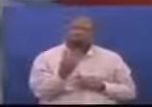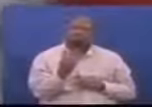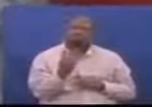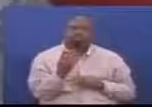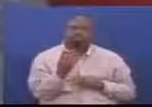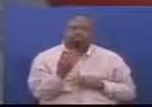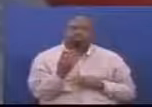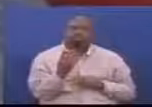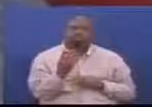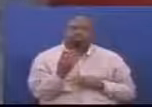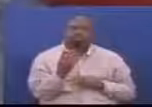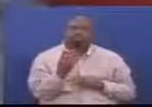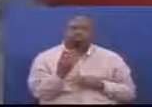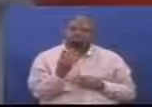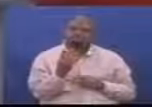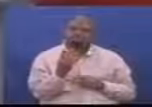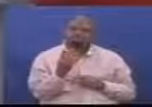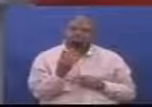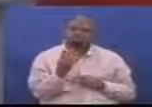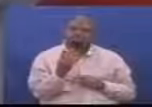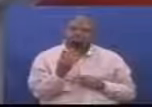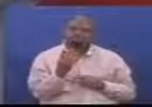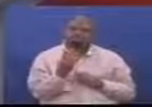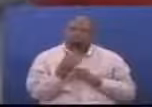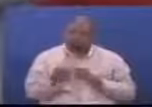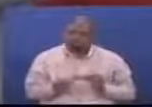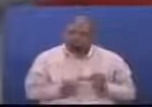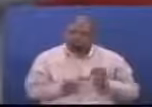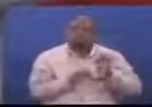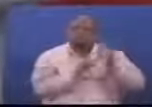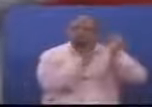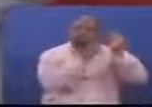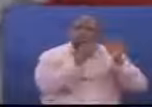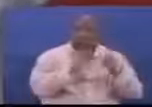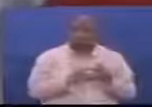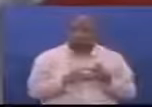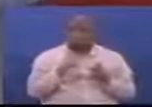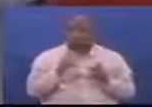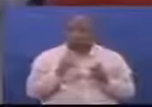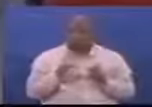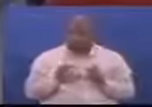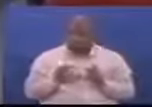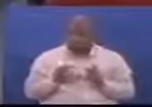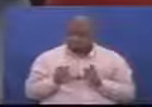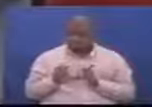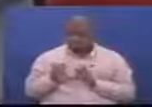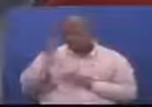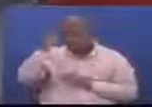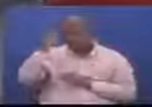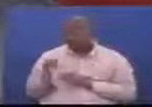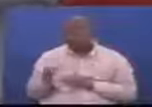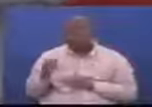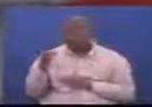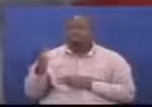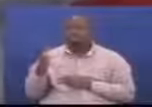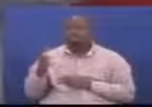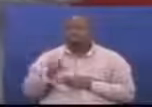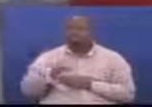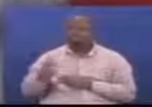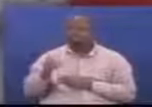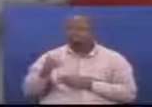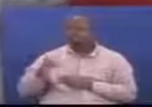Tunahimilisha kufanya insemination Ngombe lakine na elfu hamsina kitu Lakini